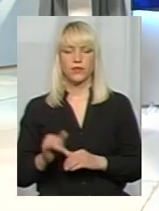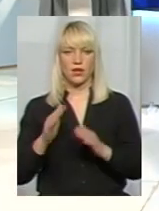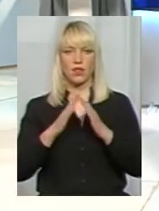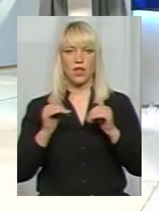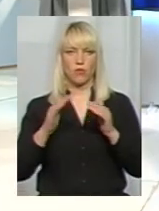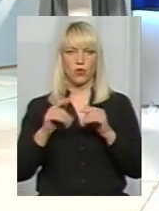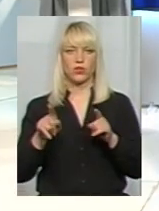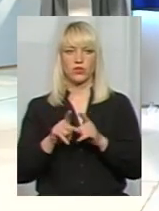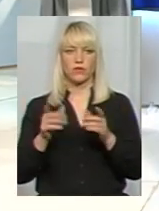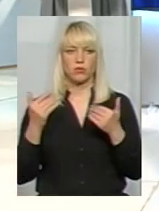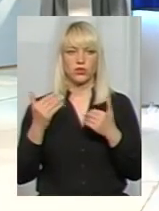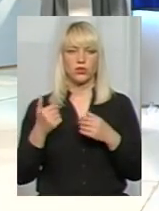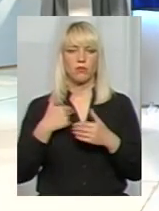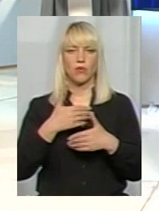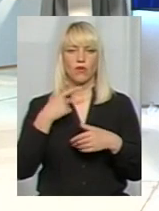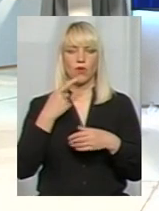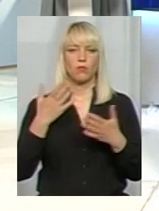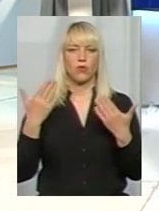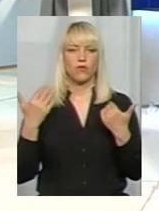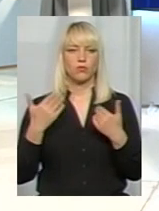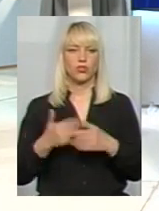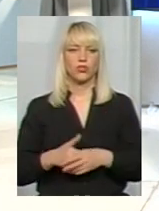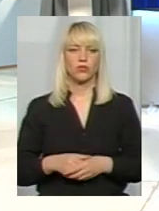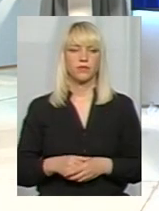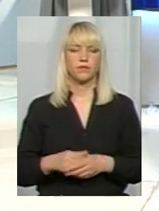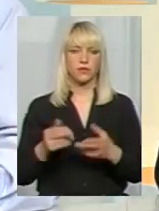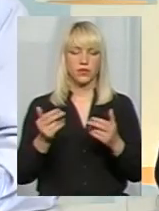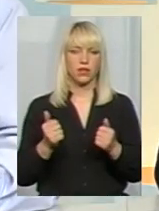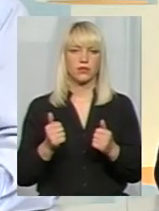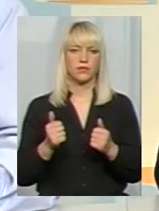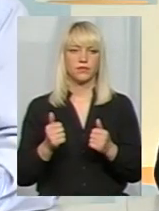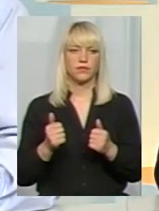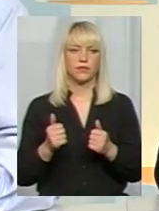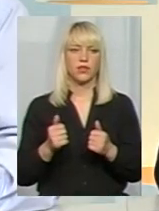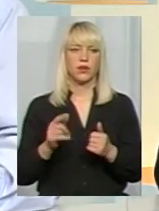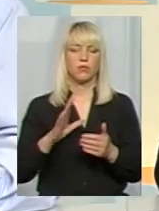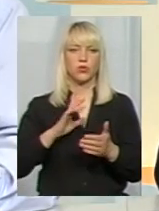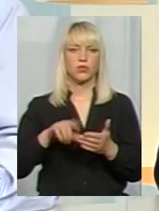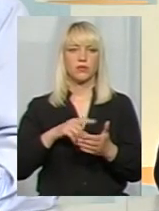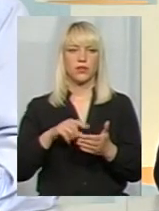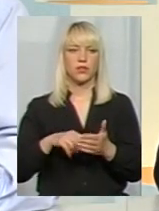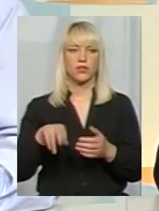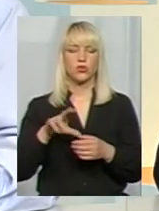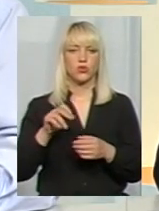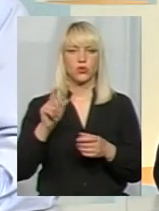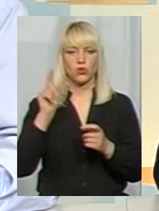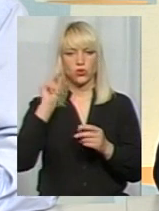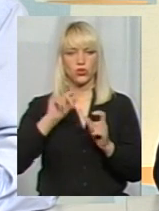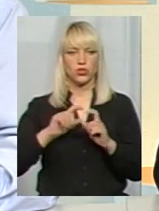відпочинку, бо ми сьогодні говоримо про оздоровлення відпочинку. До цього теж було запитання стосовно шкіл, чим ми перевірили.